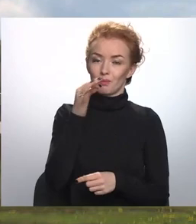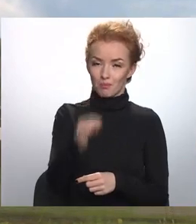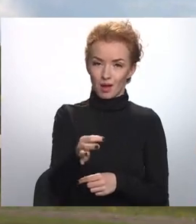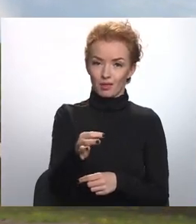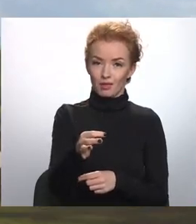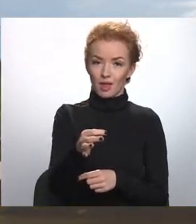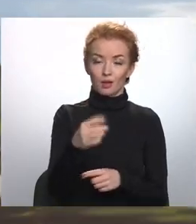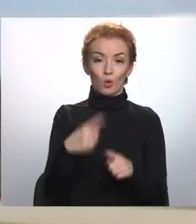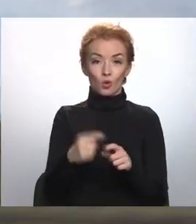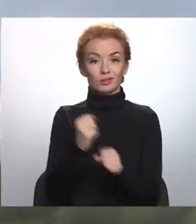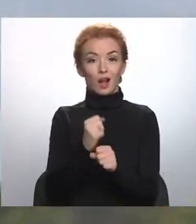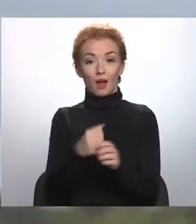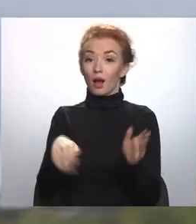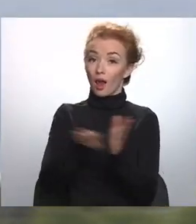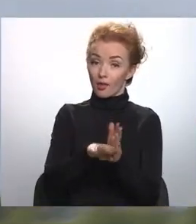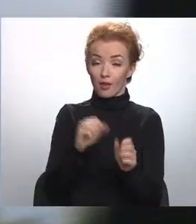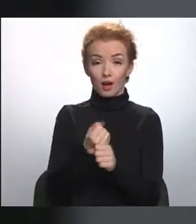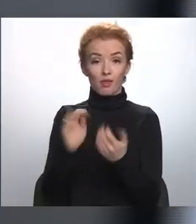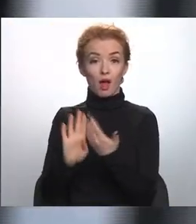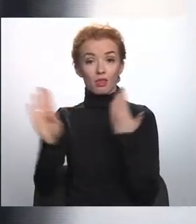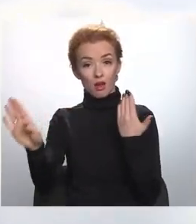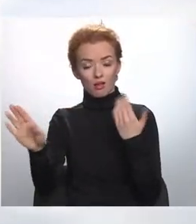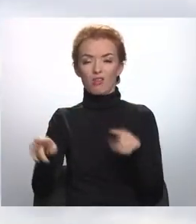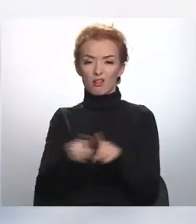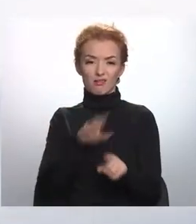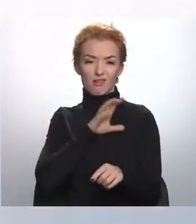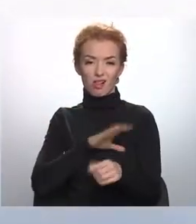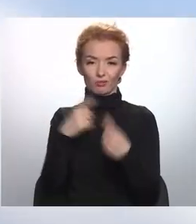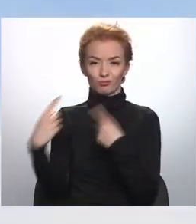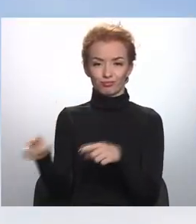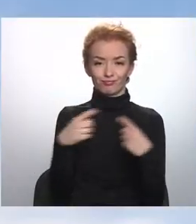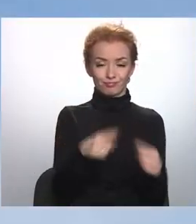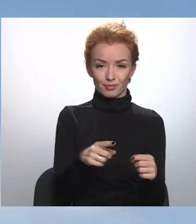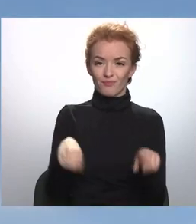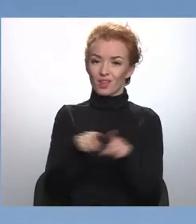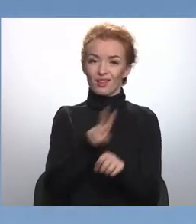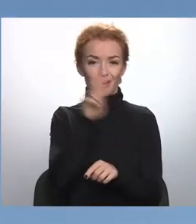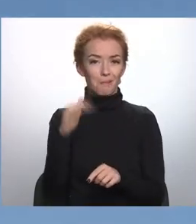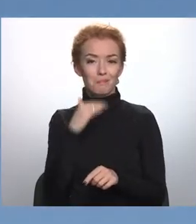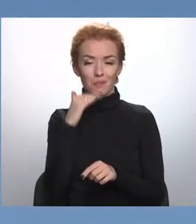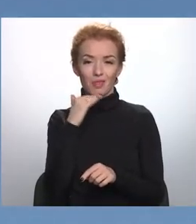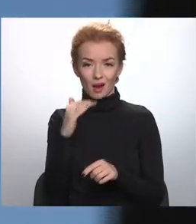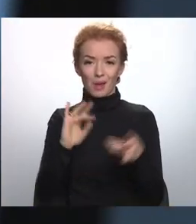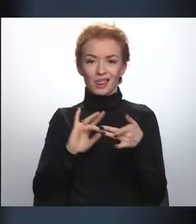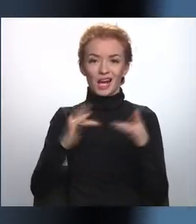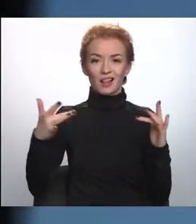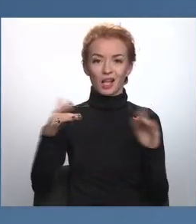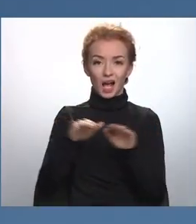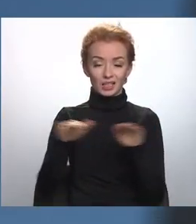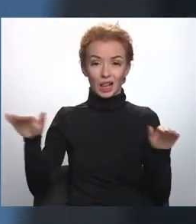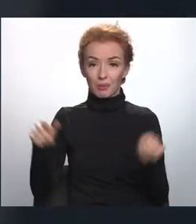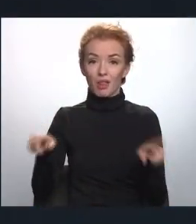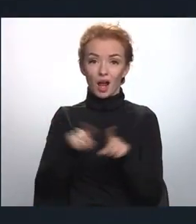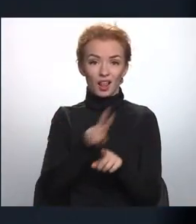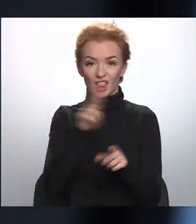Lēmau strādāt gan klātieniem, gan attēlināt Latvijā kavējā talgojuma atšķirības, jo projām nepietiekamais uzņēmumu digitalizācijas līmenis, kā